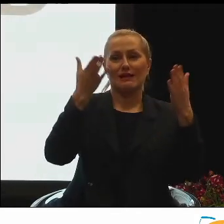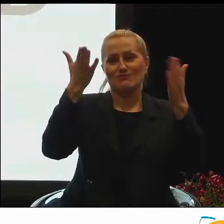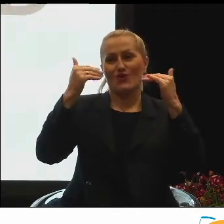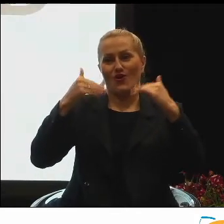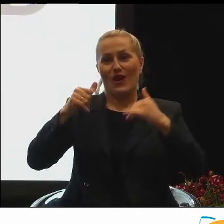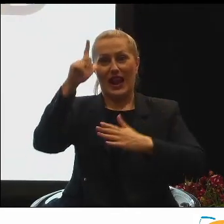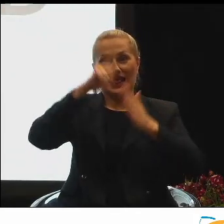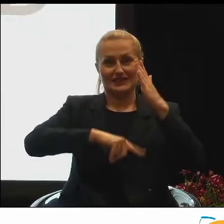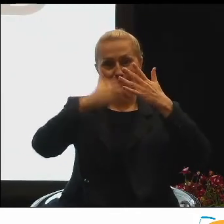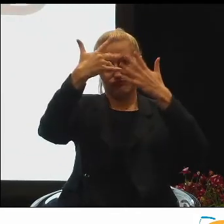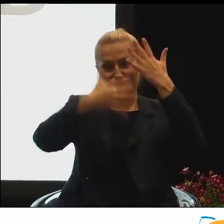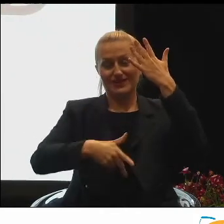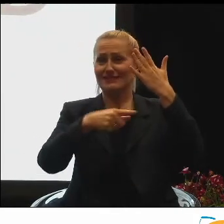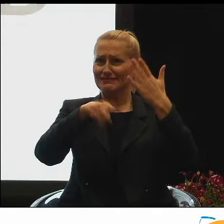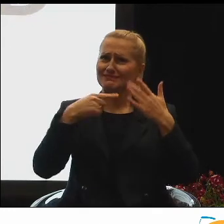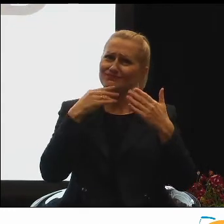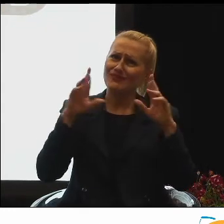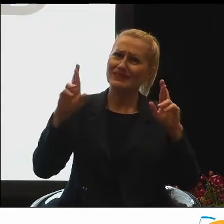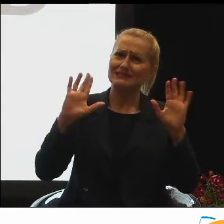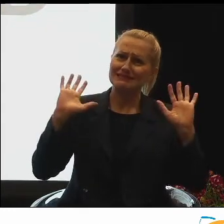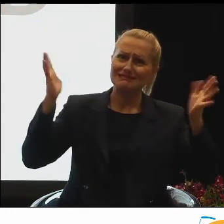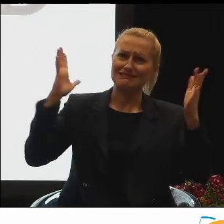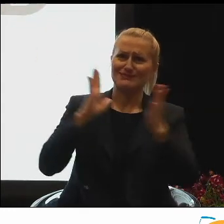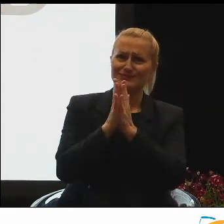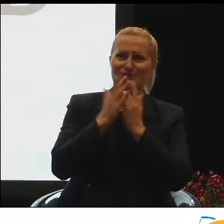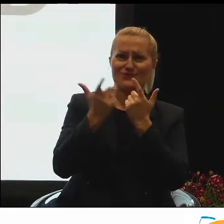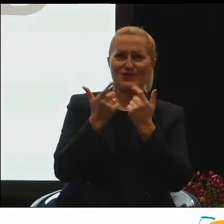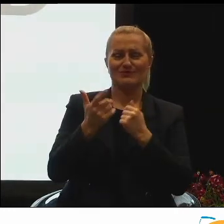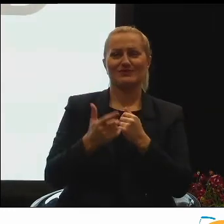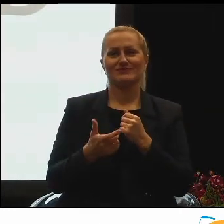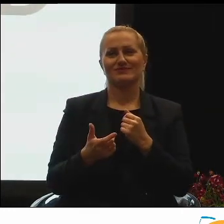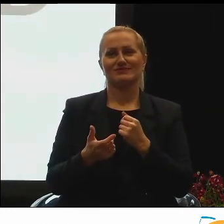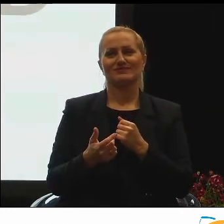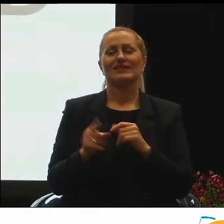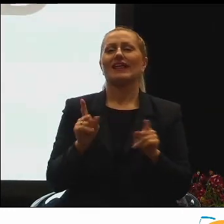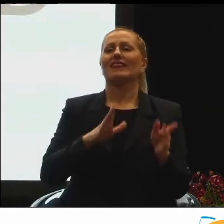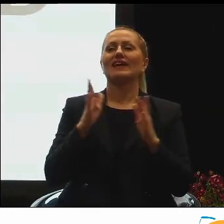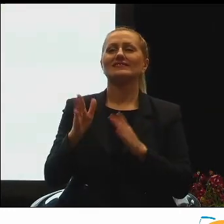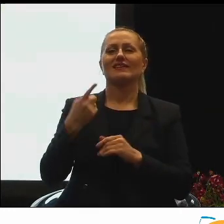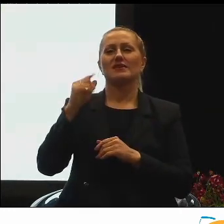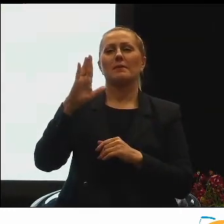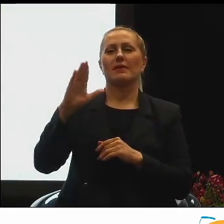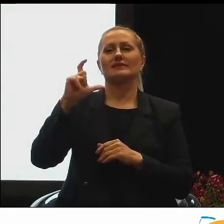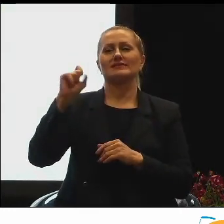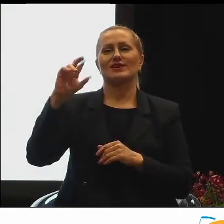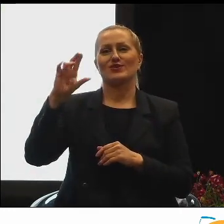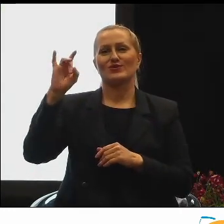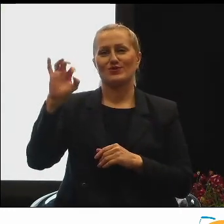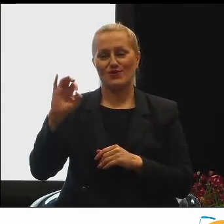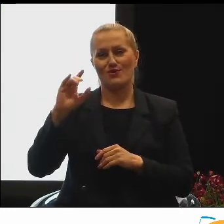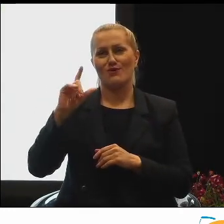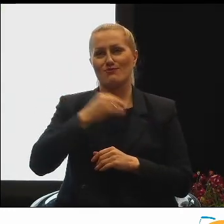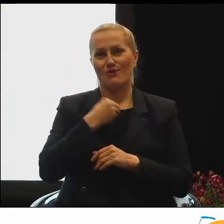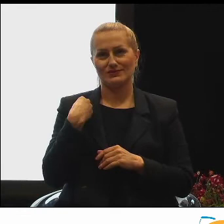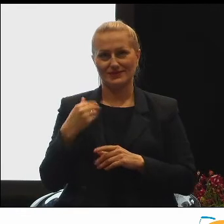jest długa, ale mimo wszystko liczymy na Wasze wsparcie. Naprawdę, drodzy Państwo. I dalej mamy DB Kango Polska.